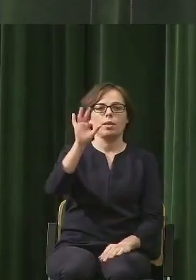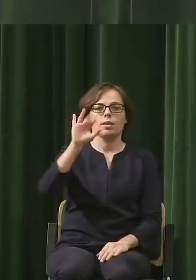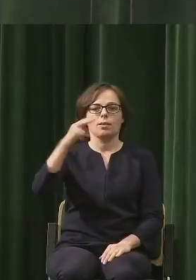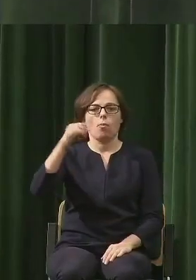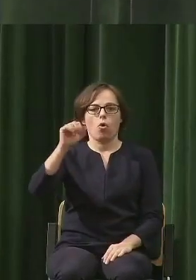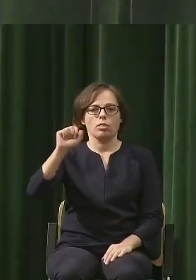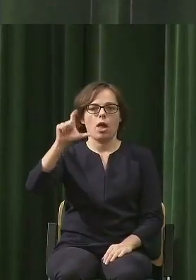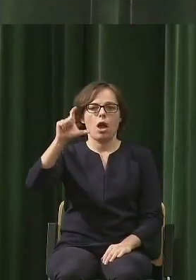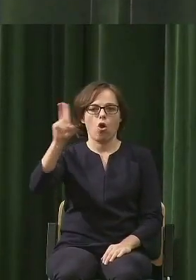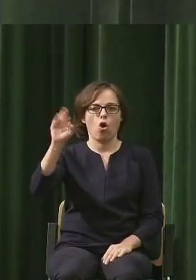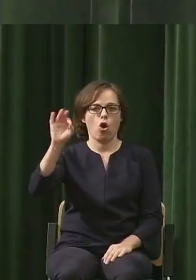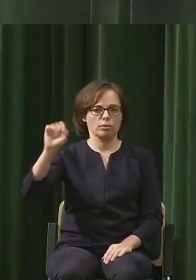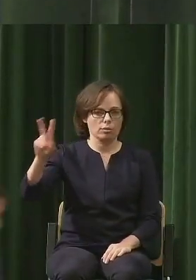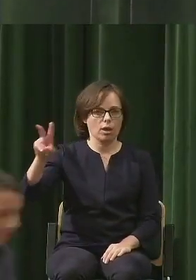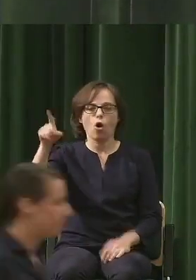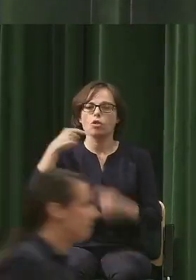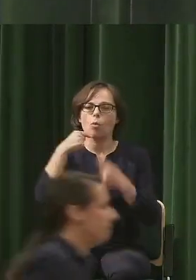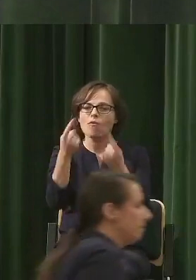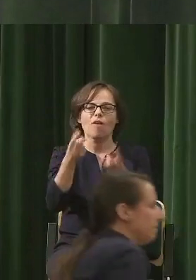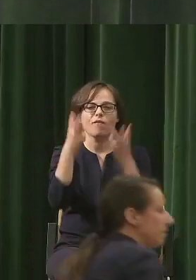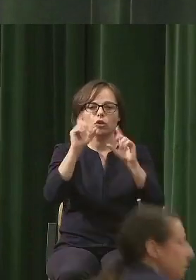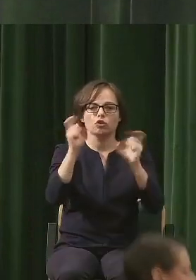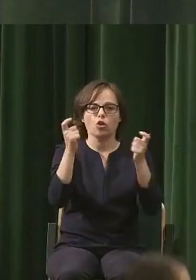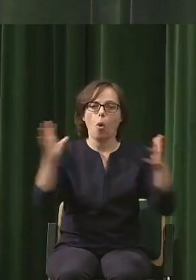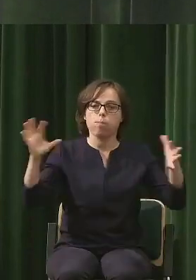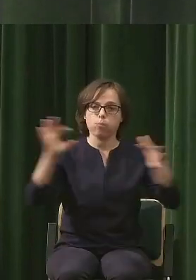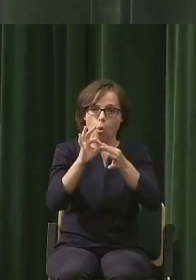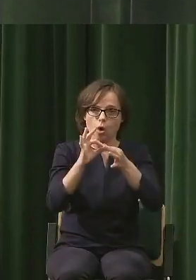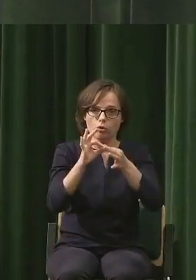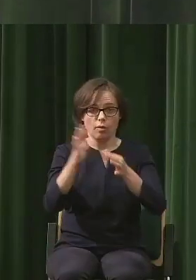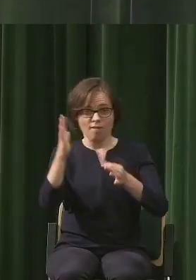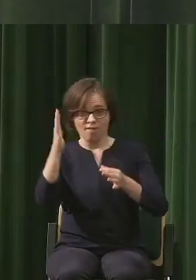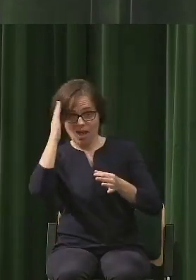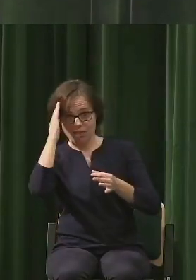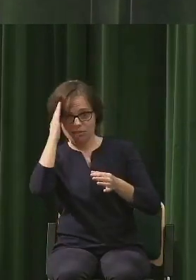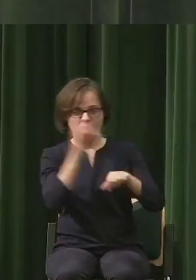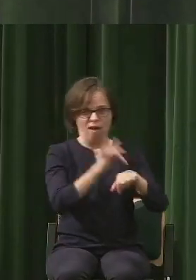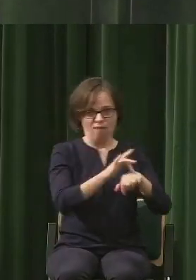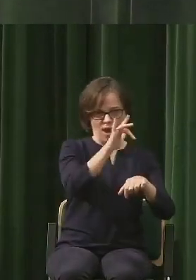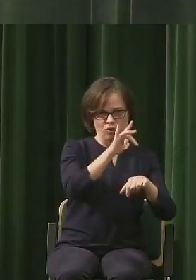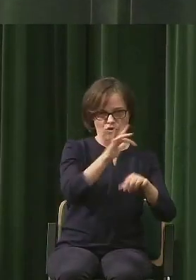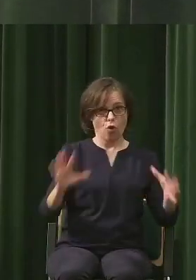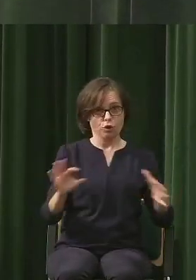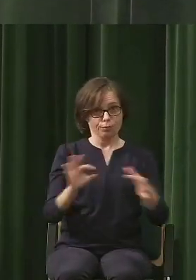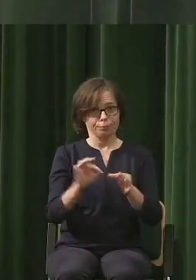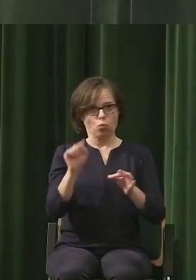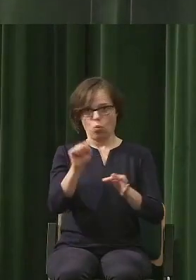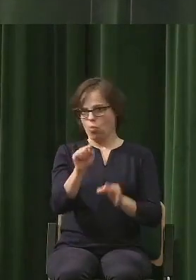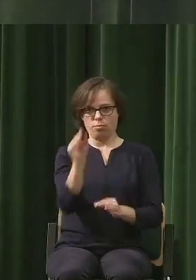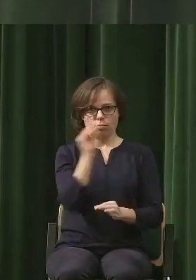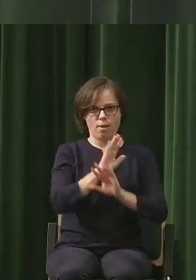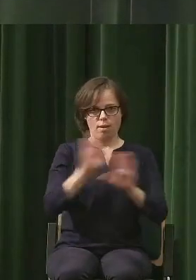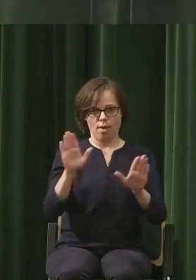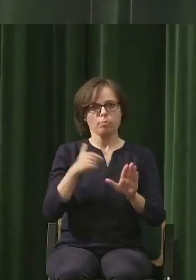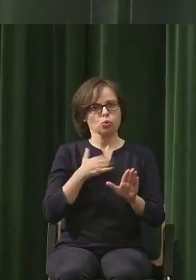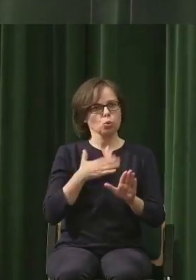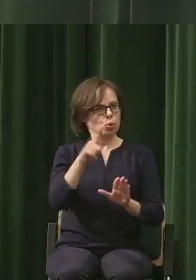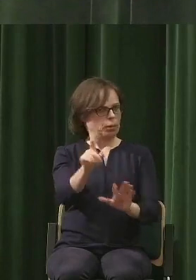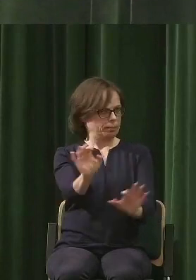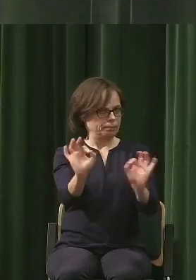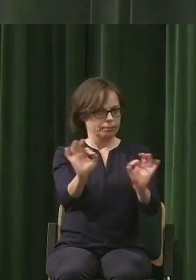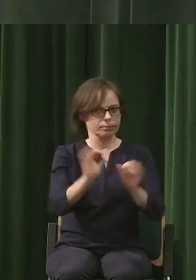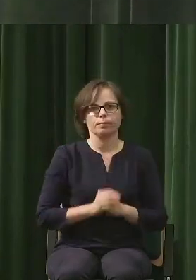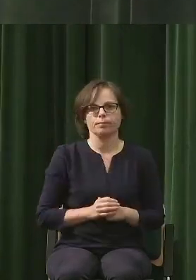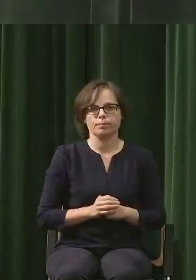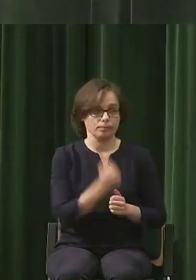połączenie wiedzy i wrażliwości. To jest chyba najlepsza, najkrótsza, najbardziej ogólna, ale chyba najbardziej trafna definicja.